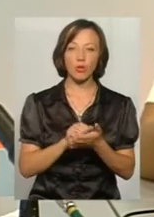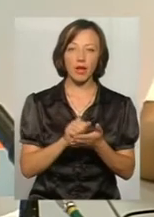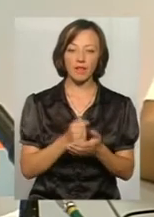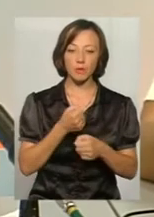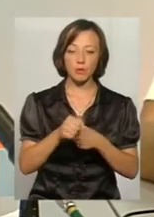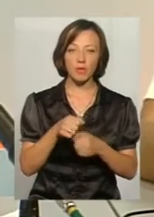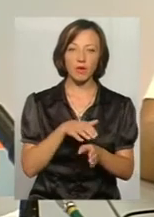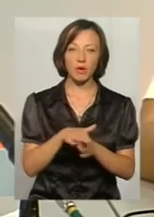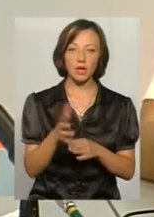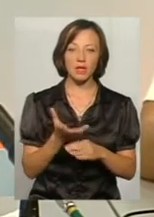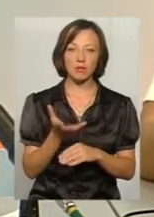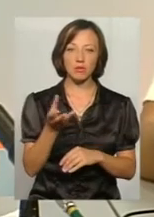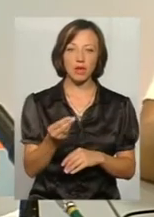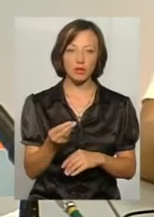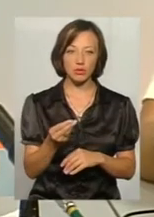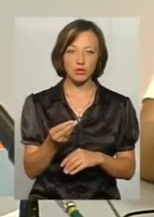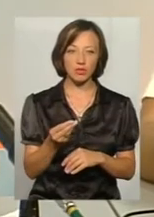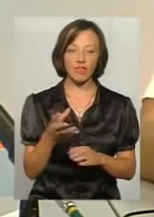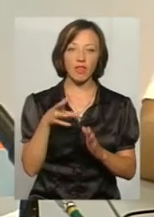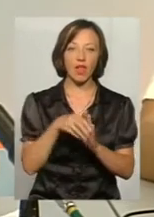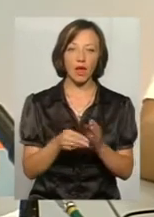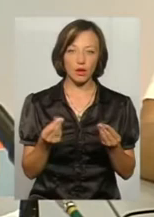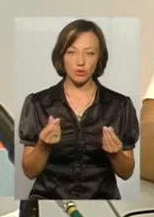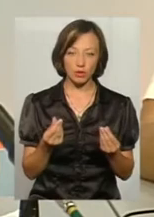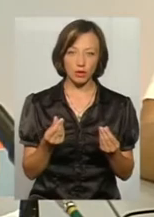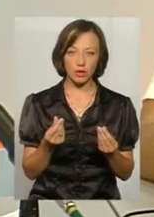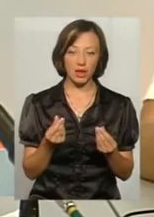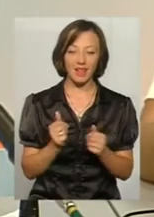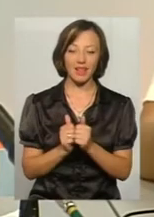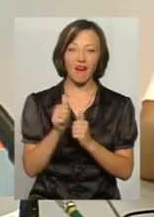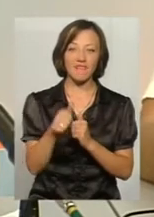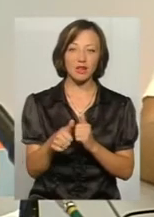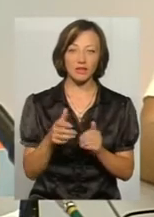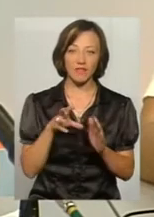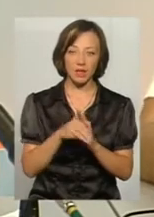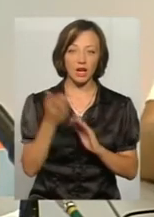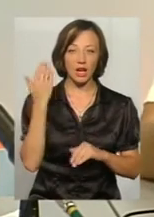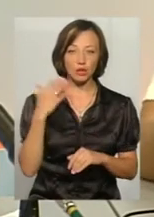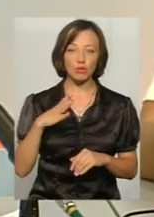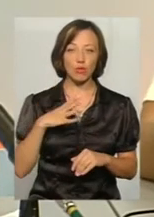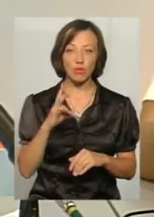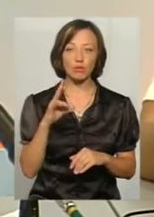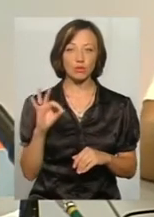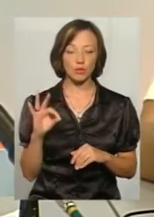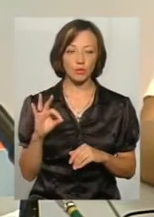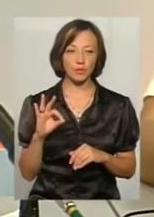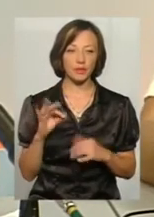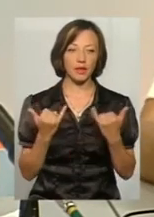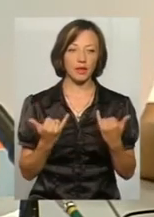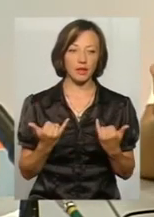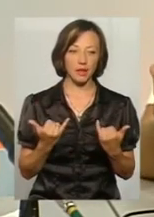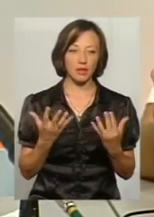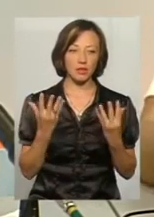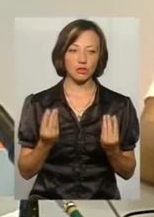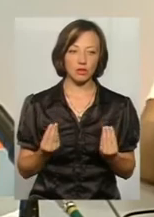сплачується авансовий внесок. Авансовий внесок раніше також сплачувався, але на даний час